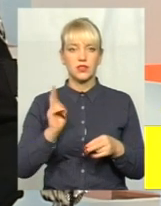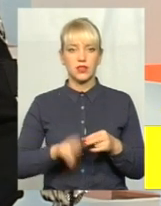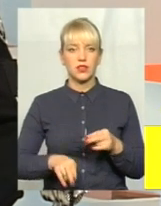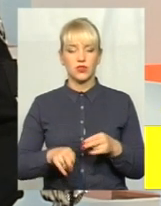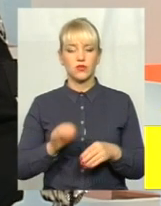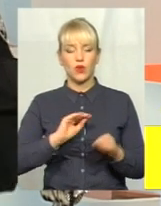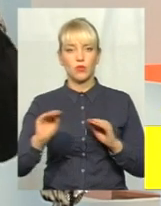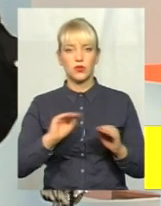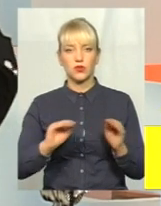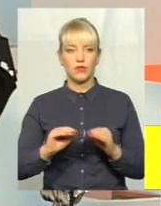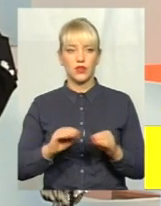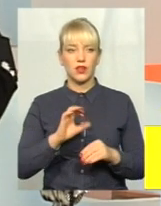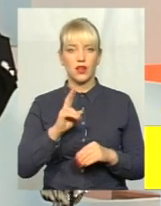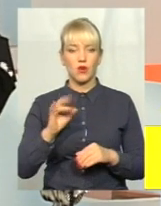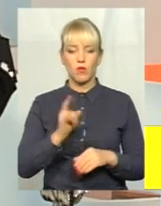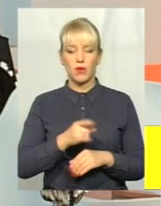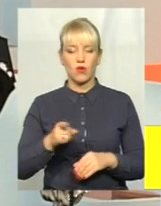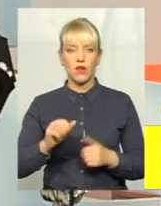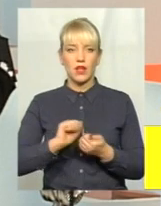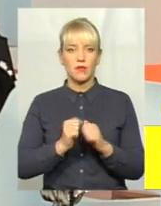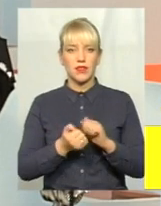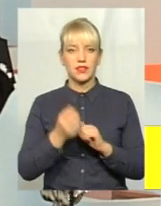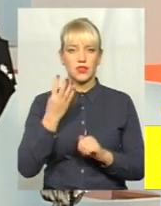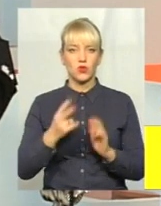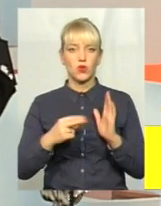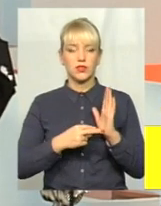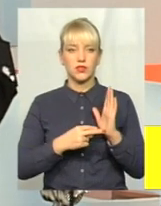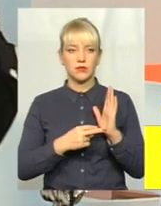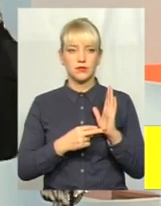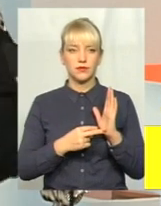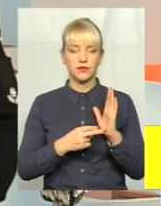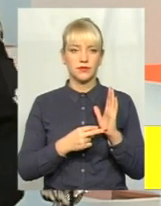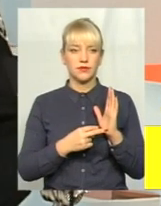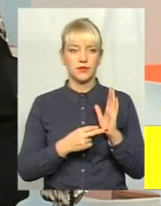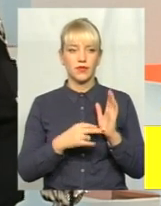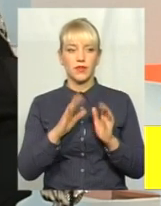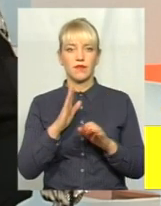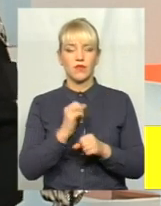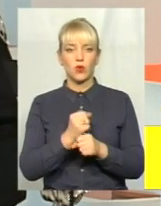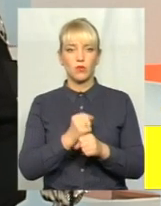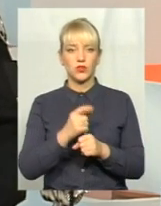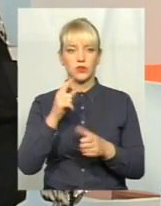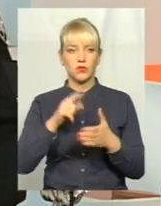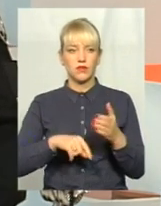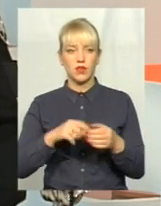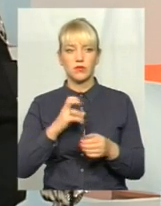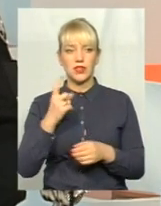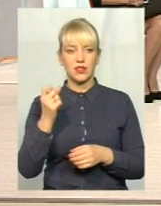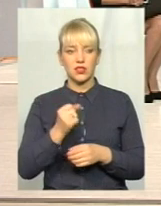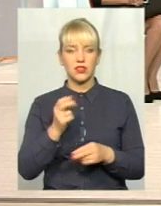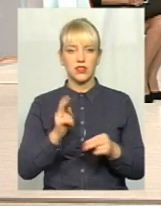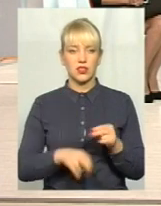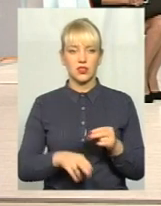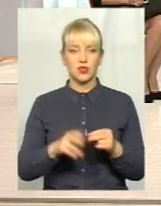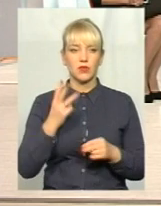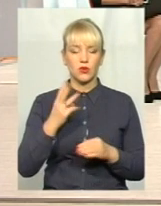облаштування екопарковки на Кам'янецькій 47 і в роботі також, сподіваємось, за тиждень закінчимо ще